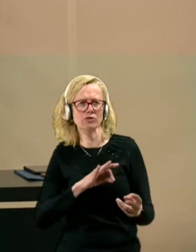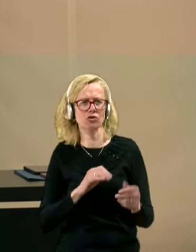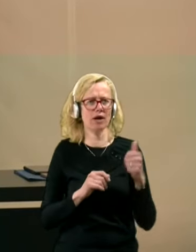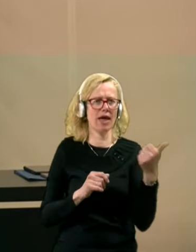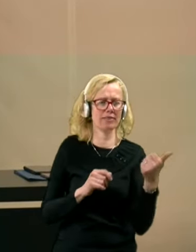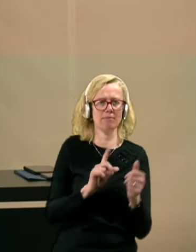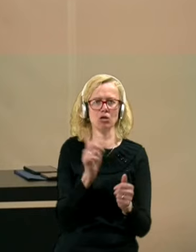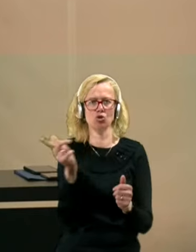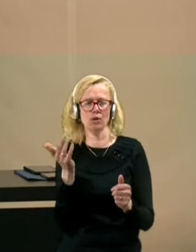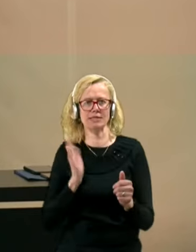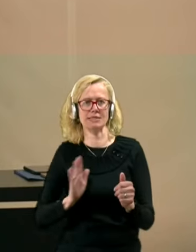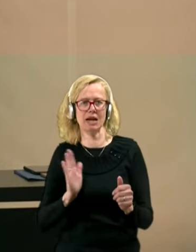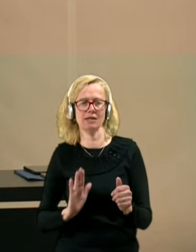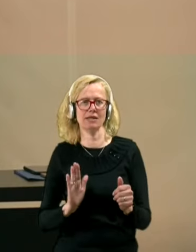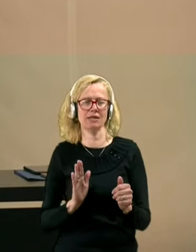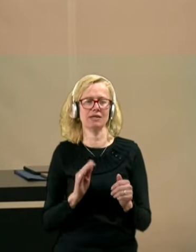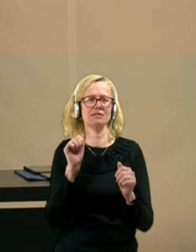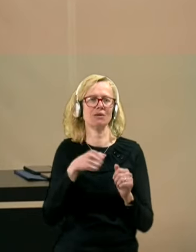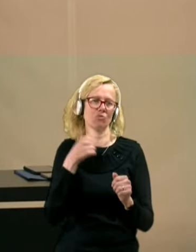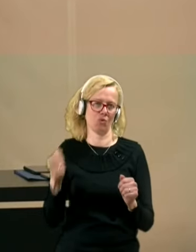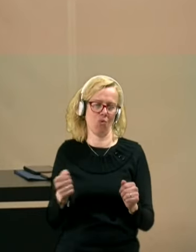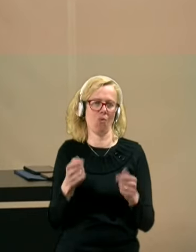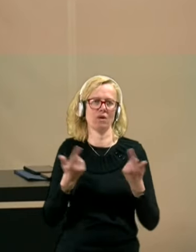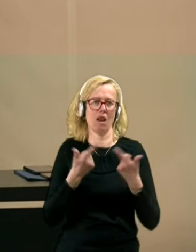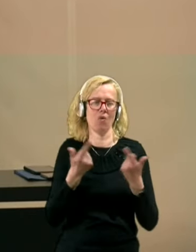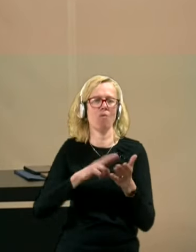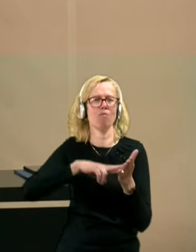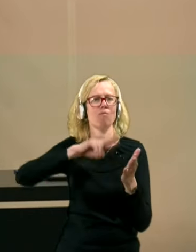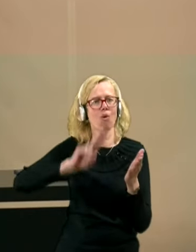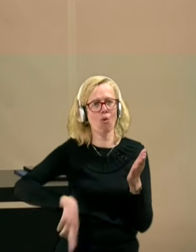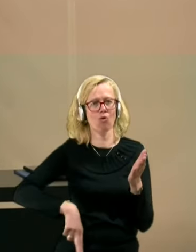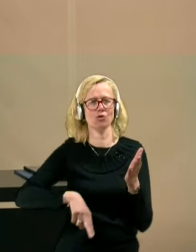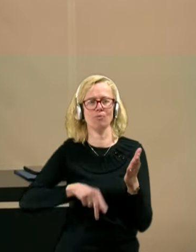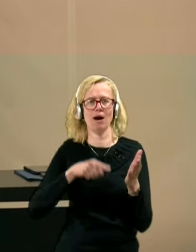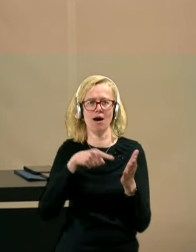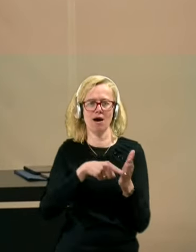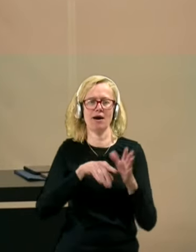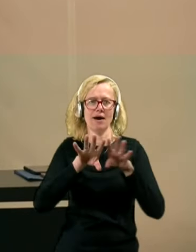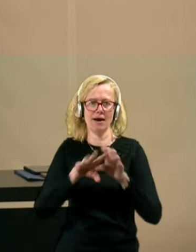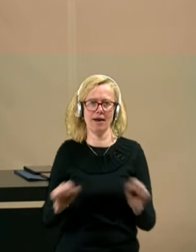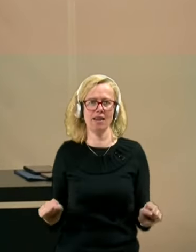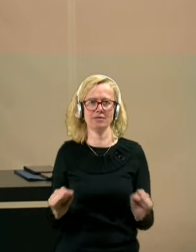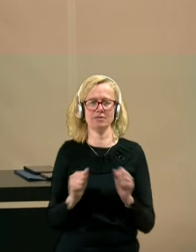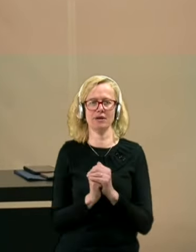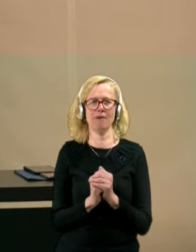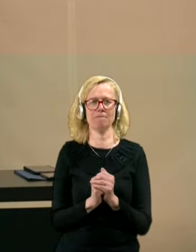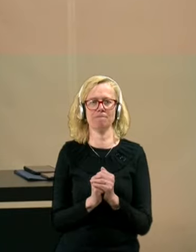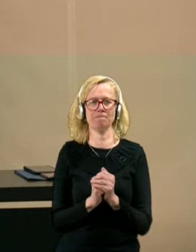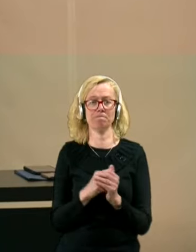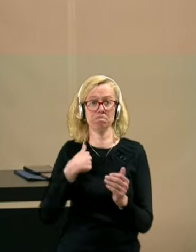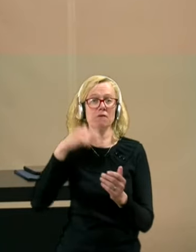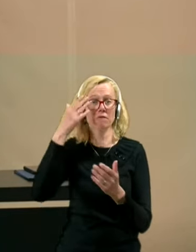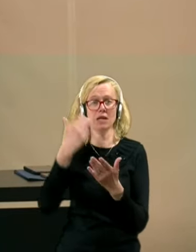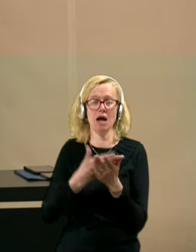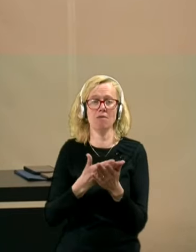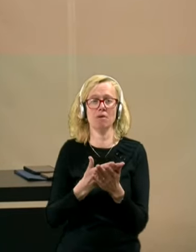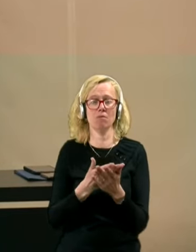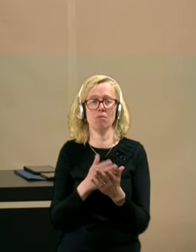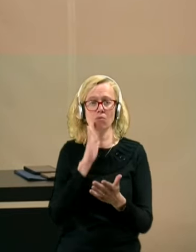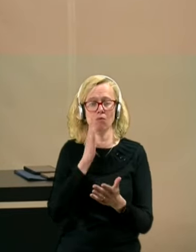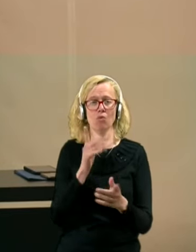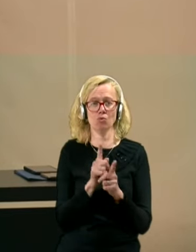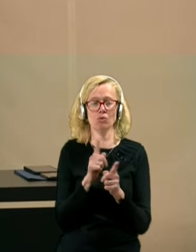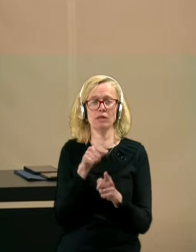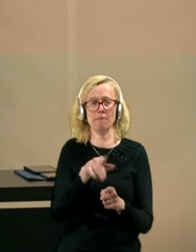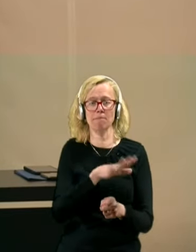strani za to, da se lahko pogodba realizira. Verjamem pa, da bomo tudi